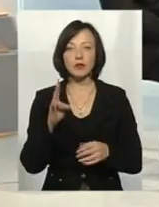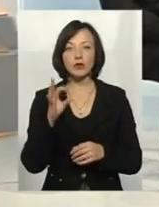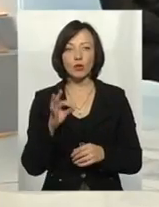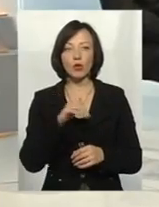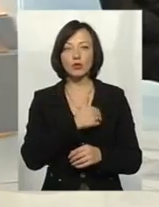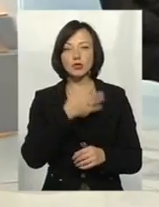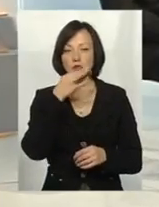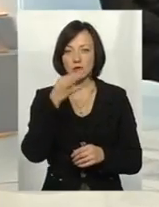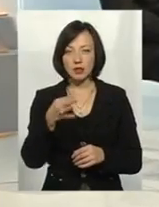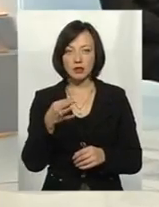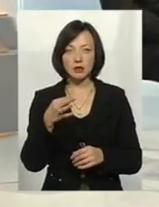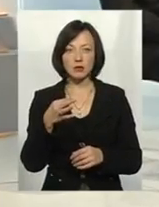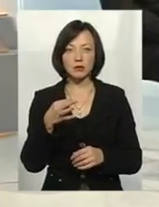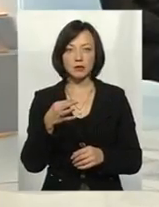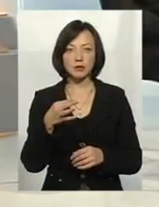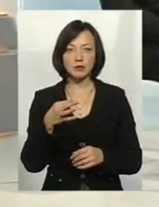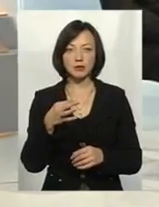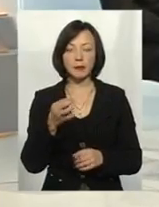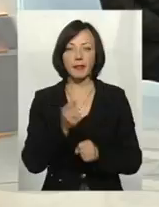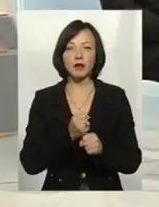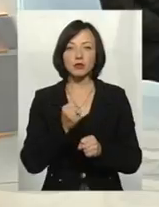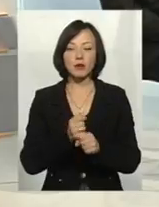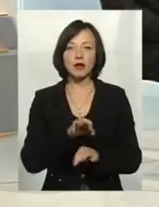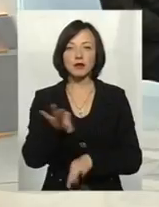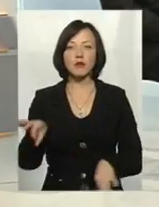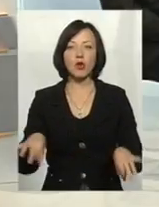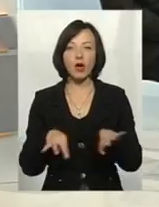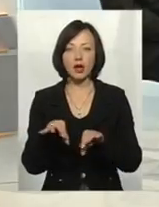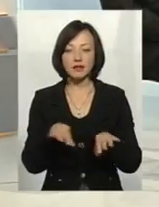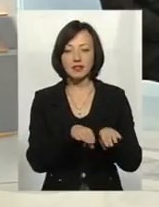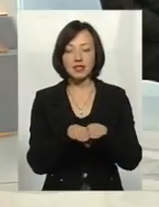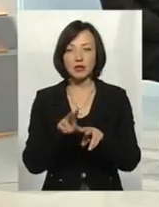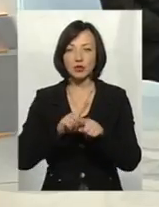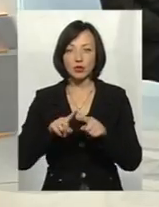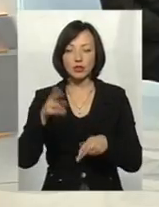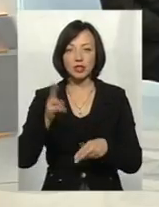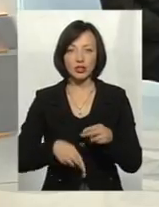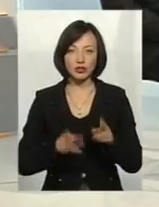я вам хочу сказати, у нас зараз розробляється проєкт в стадії закінчення.